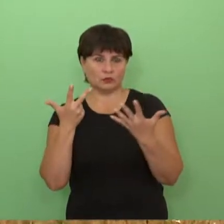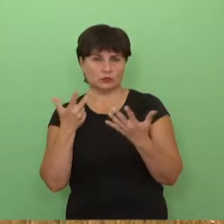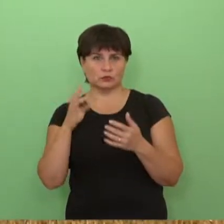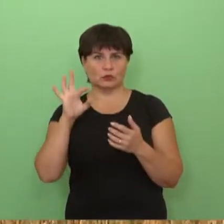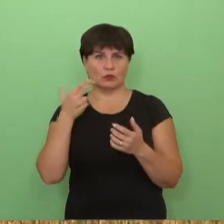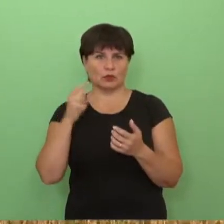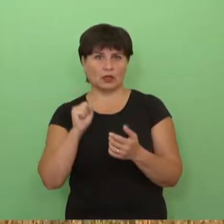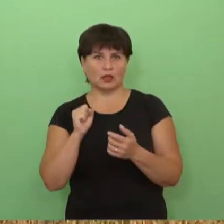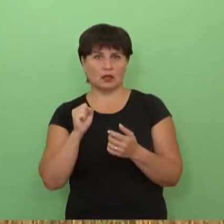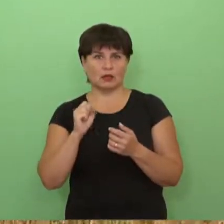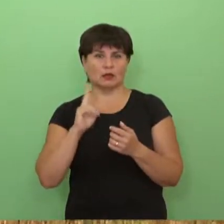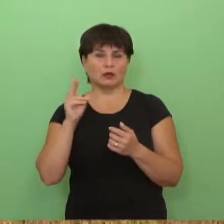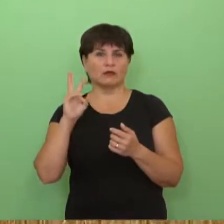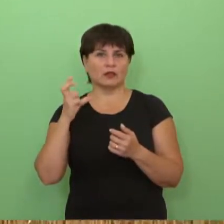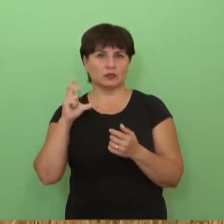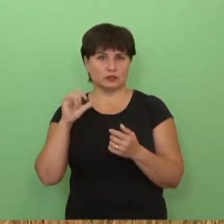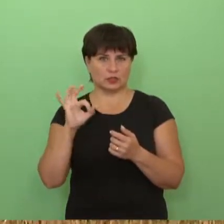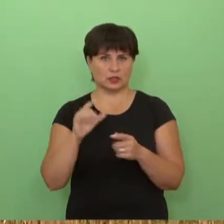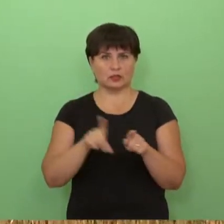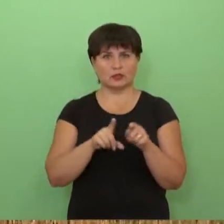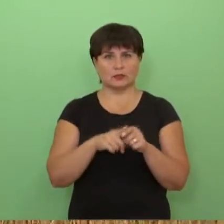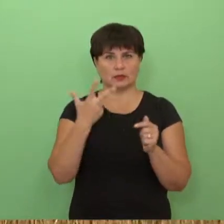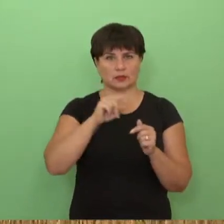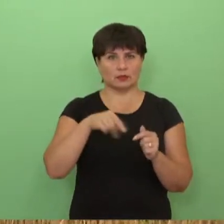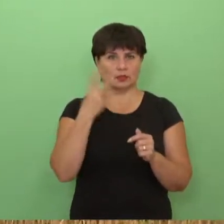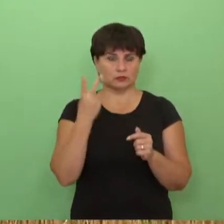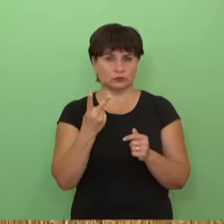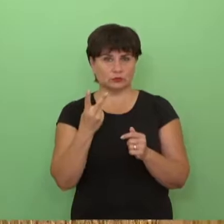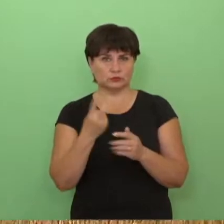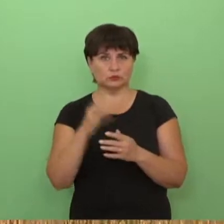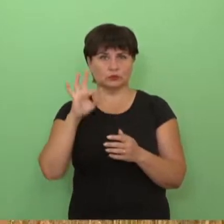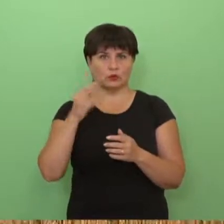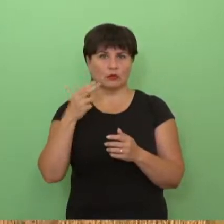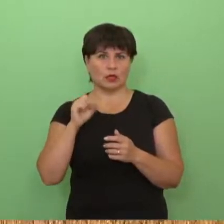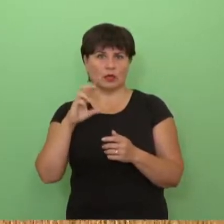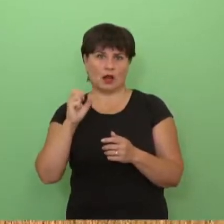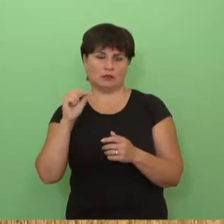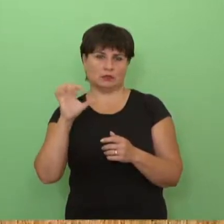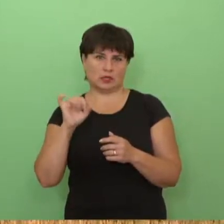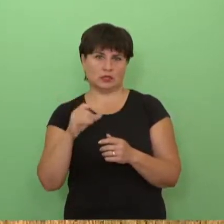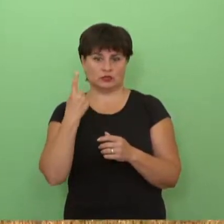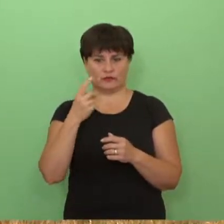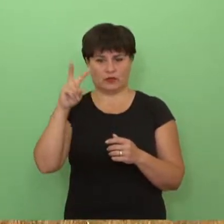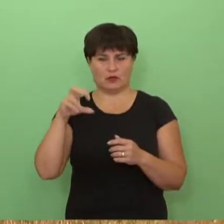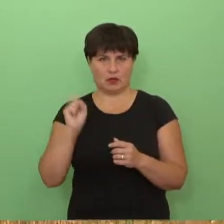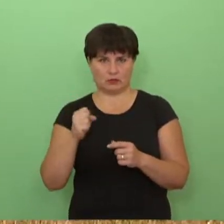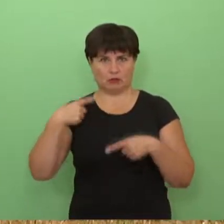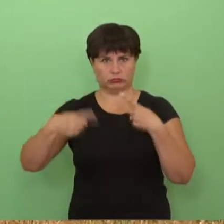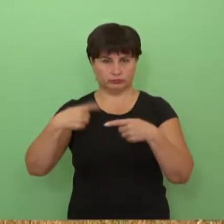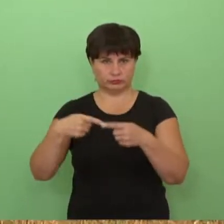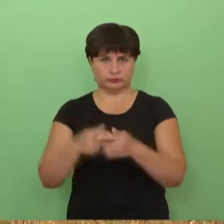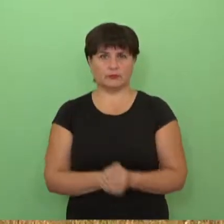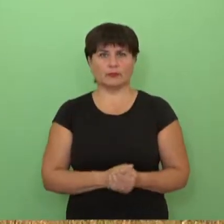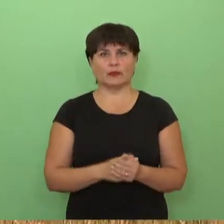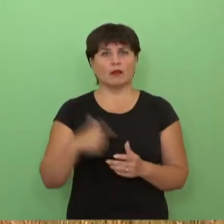apie 3,2 tonos iš rapsų hektaro. Tai lūkesiai buvo